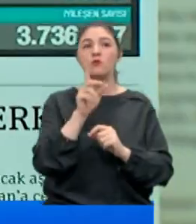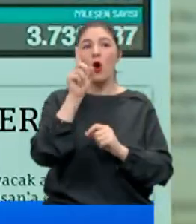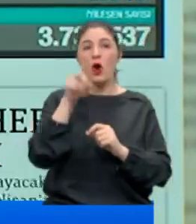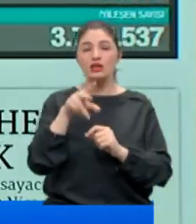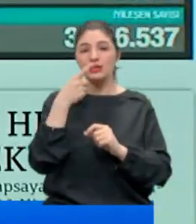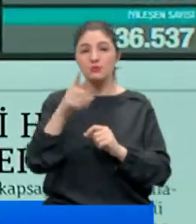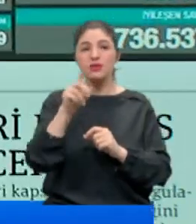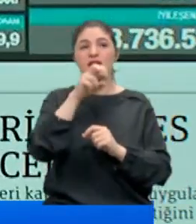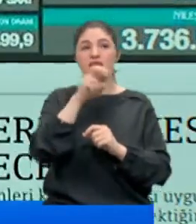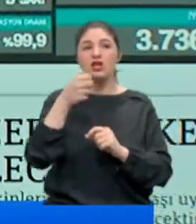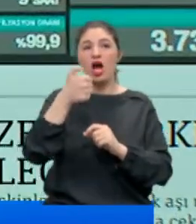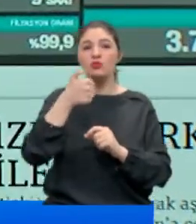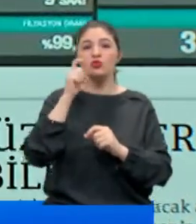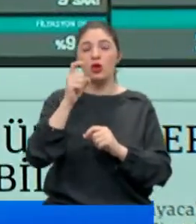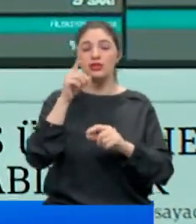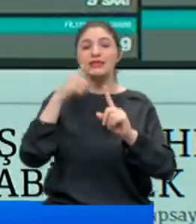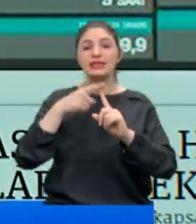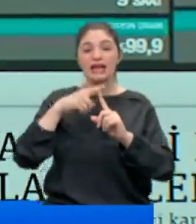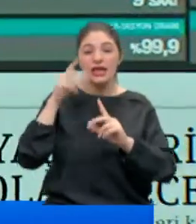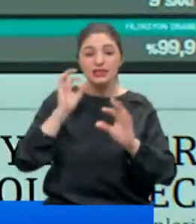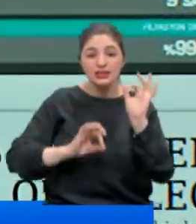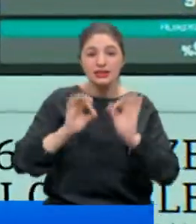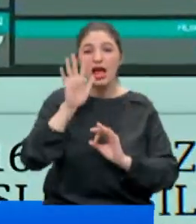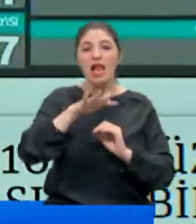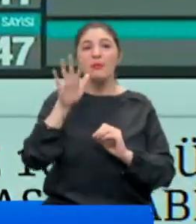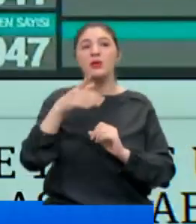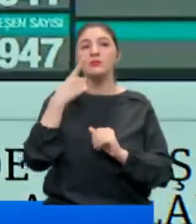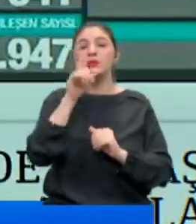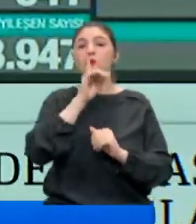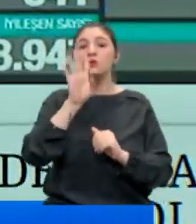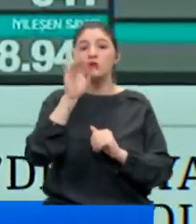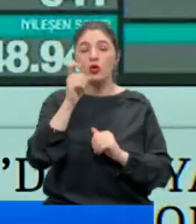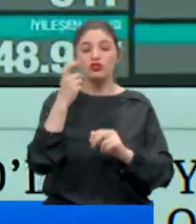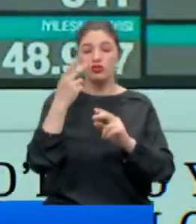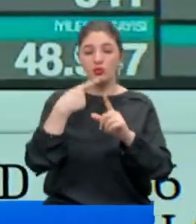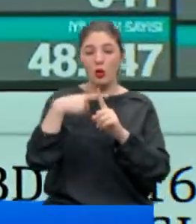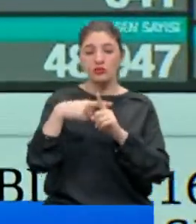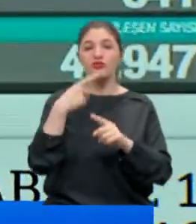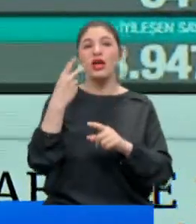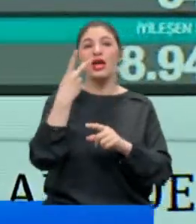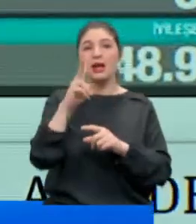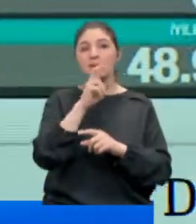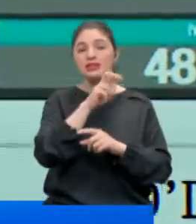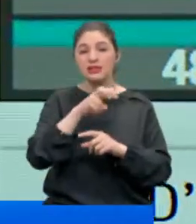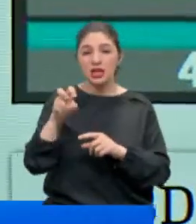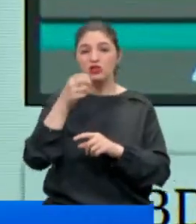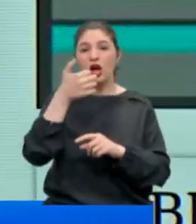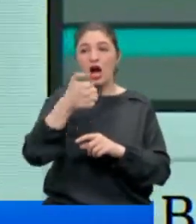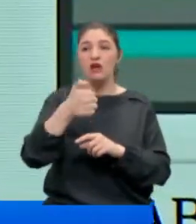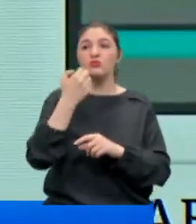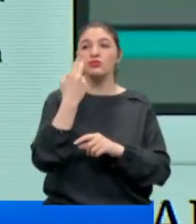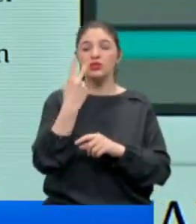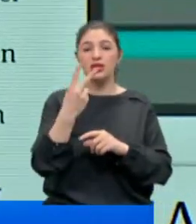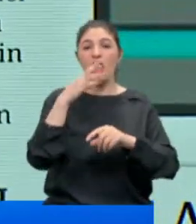.869 testte 55.149 vaka ile 2.862 koronavirüs